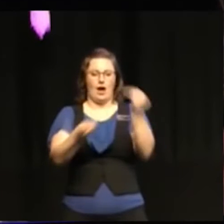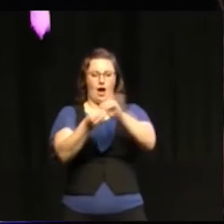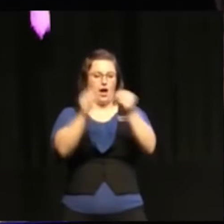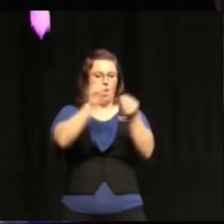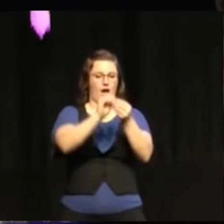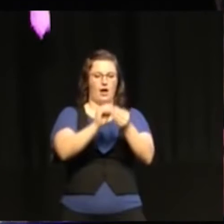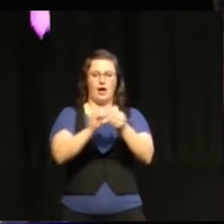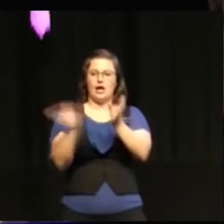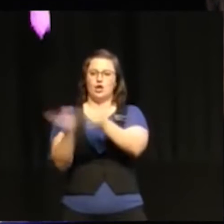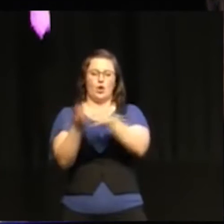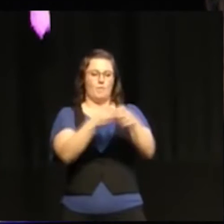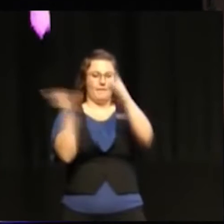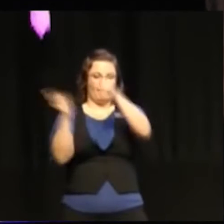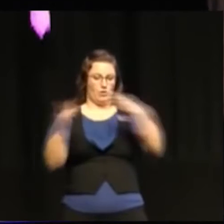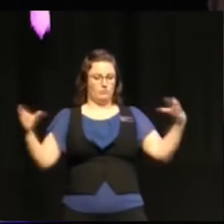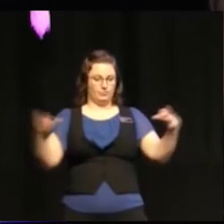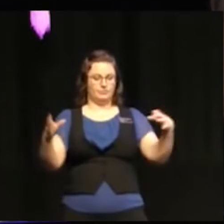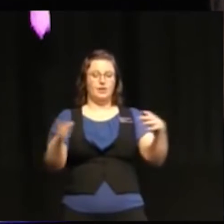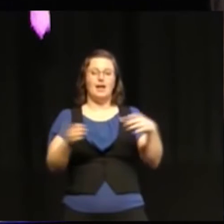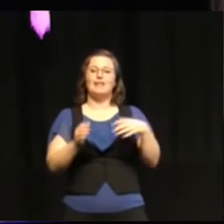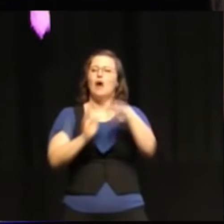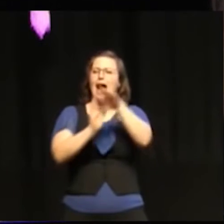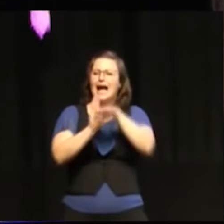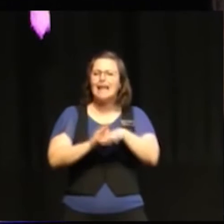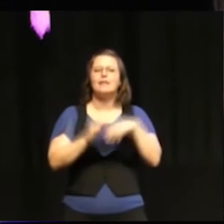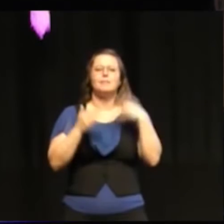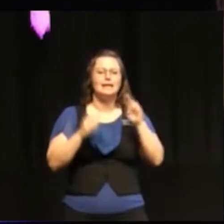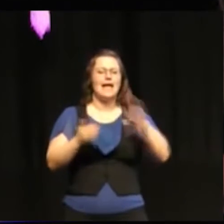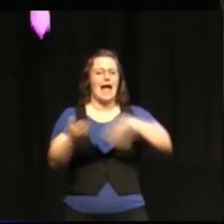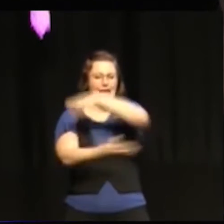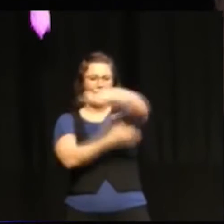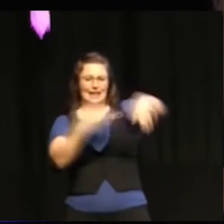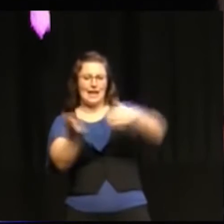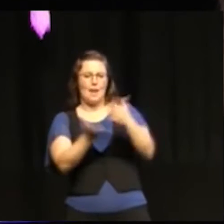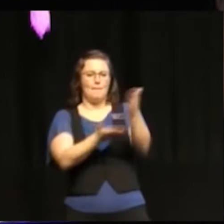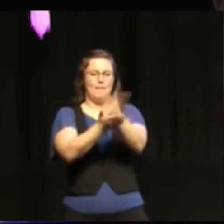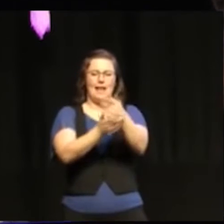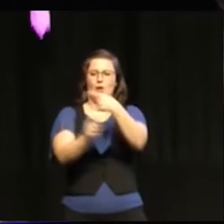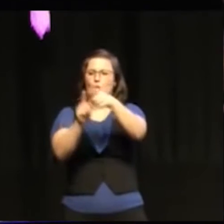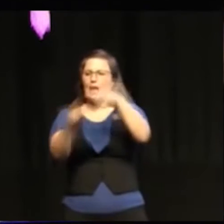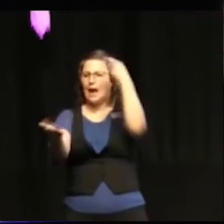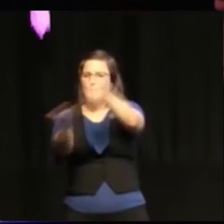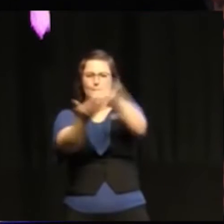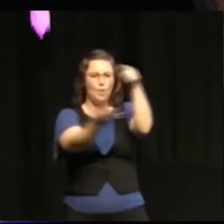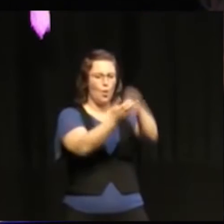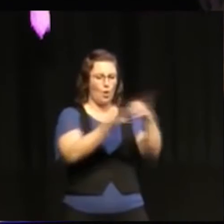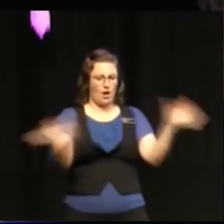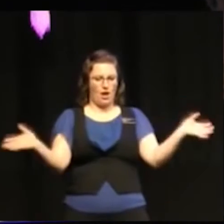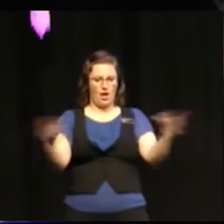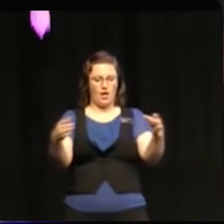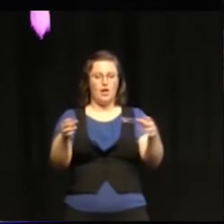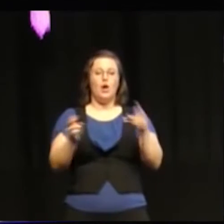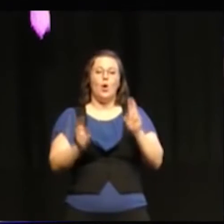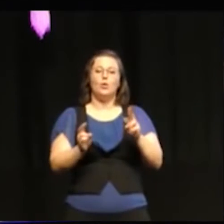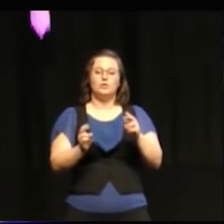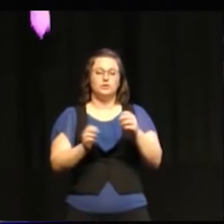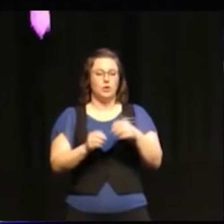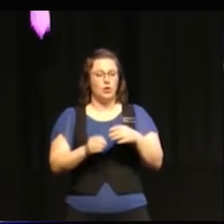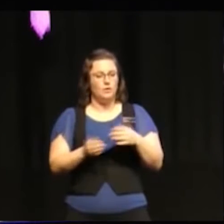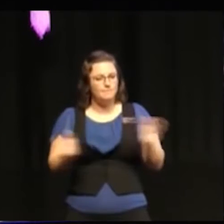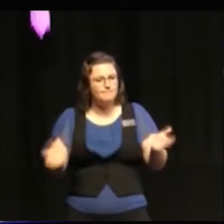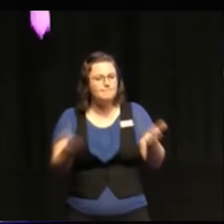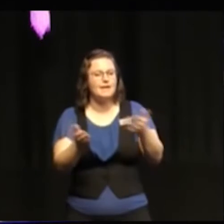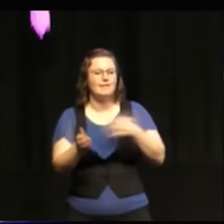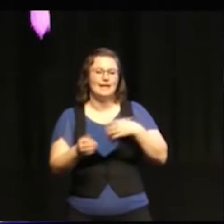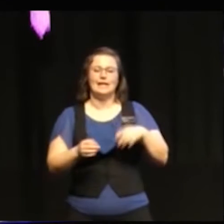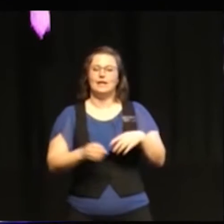att agendan är integrerad mellan de här olika målen och manar fram till att komma ur det